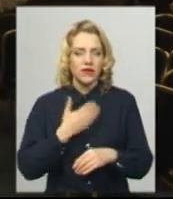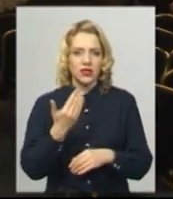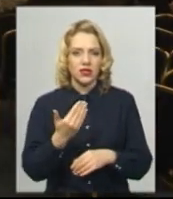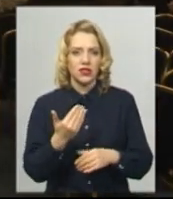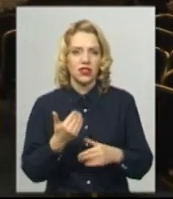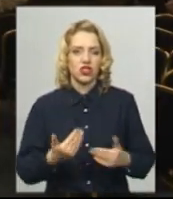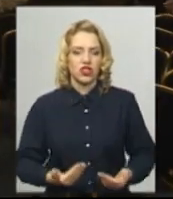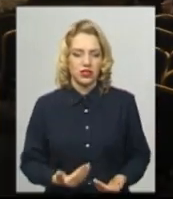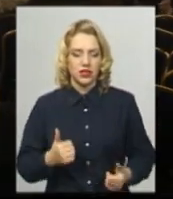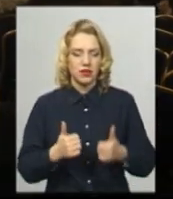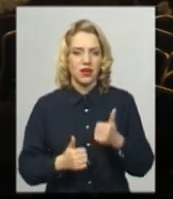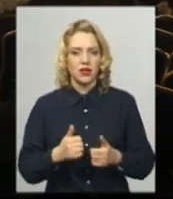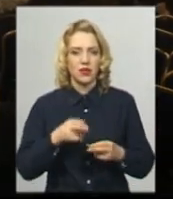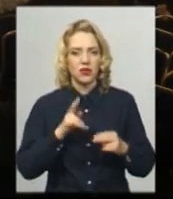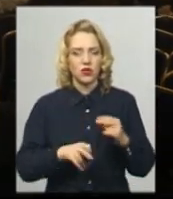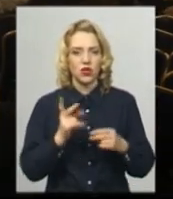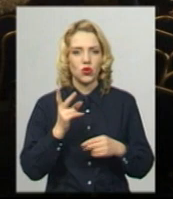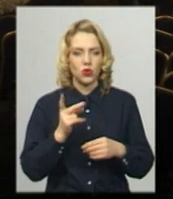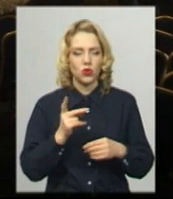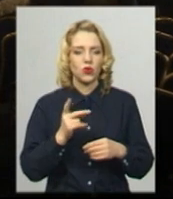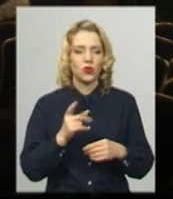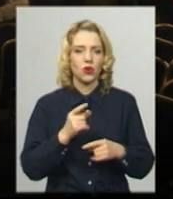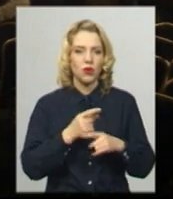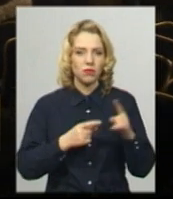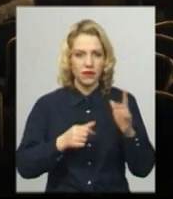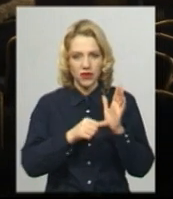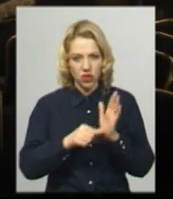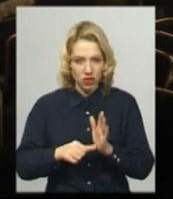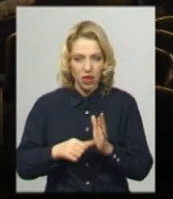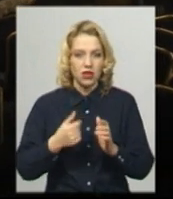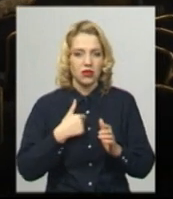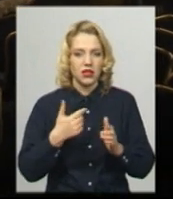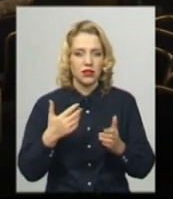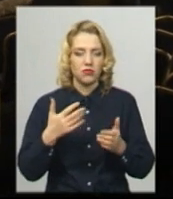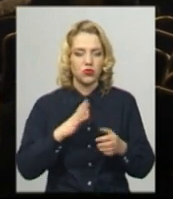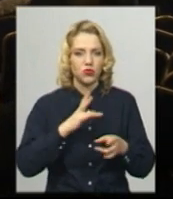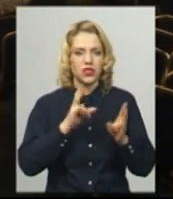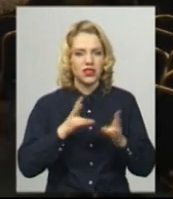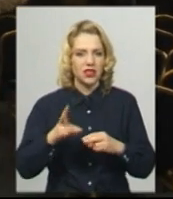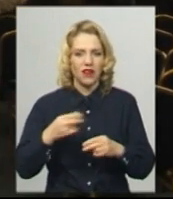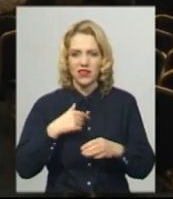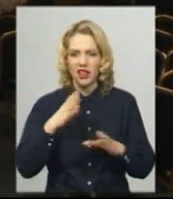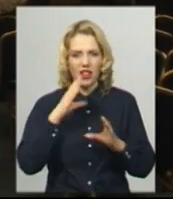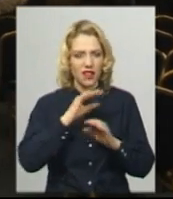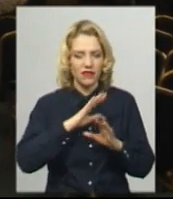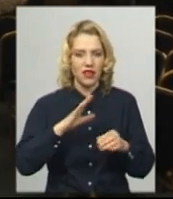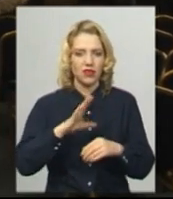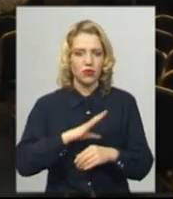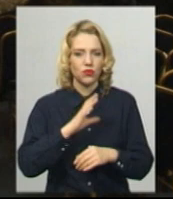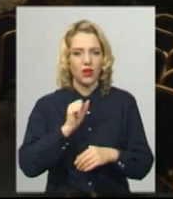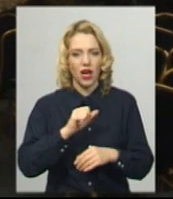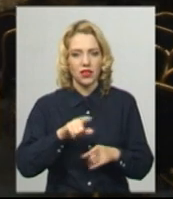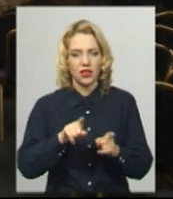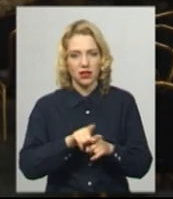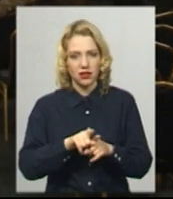другого півріччя мене здобули травми, то не дуже був вдалий, можна і так сказати. А